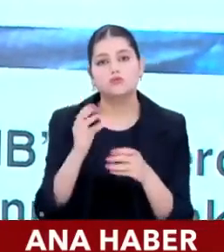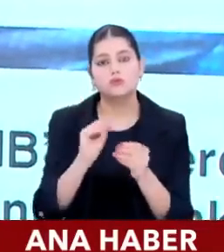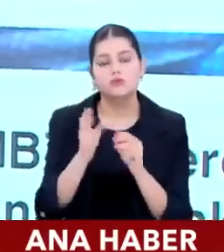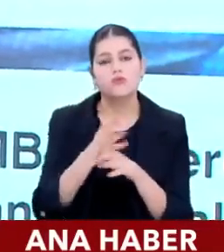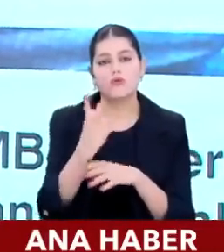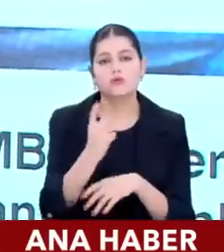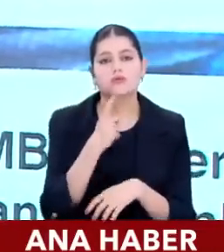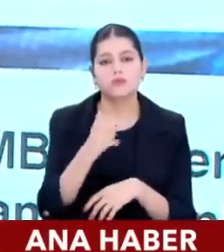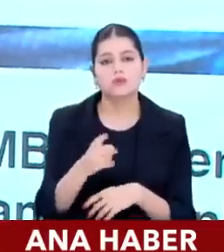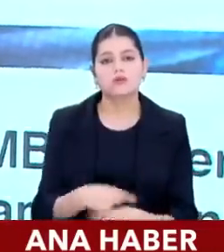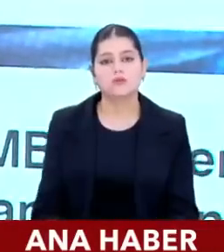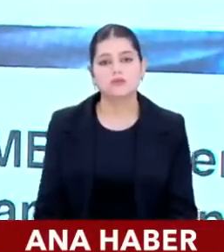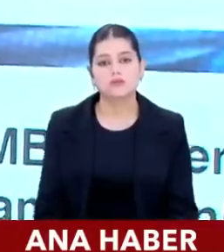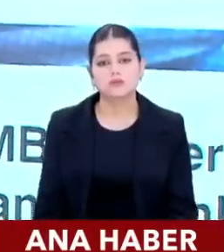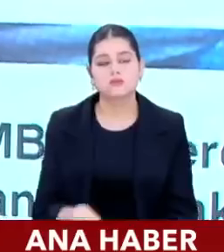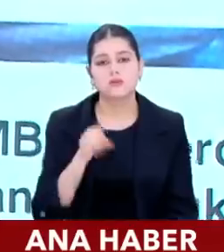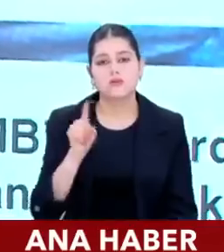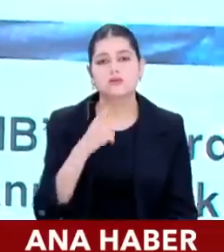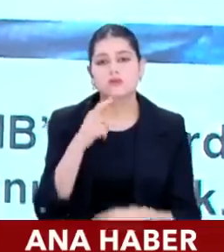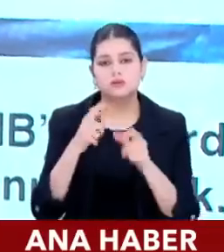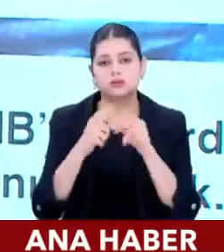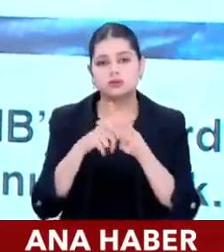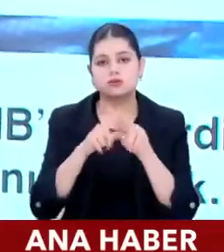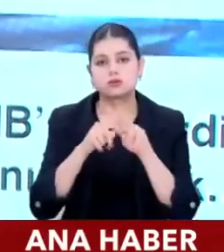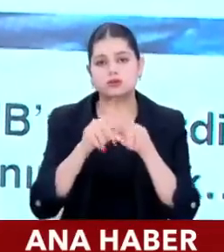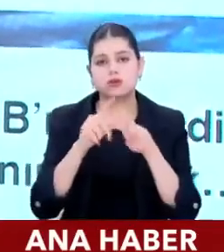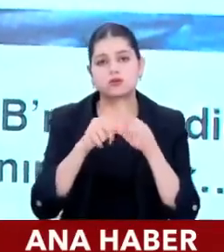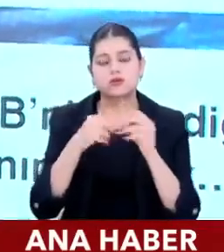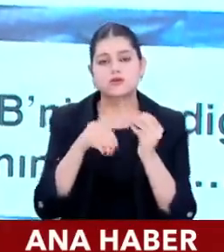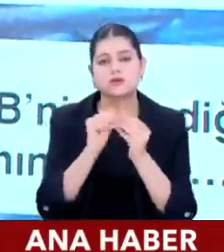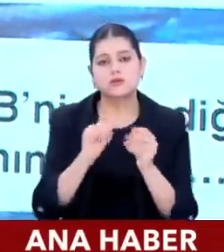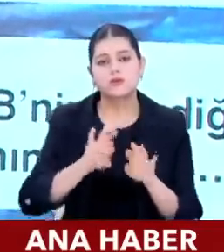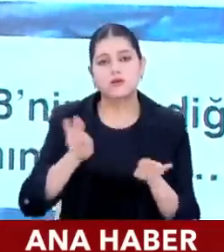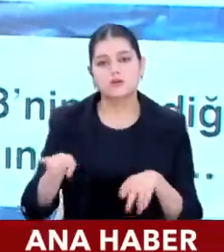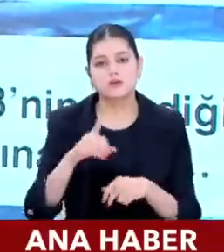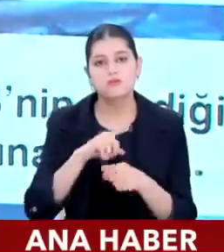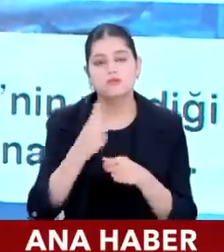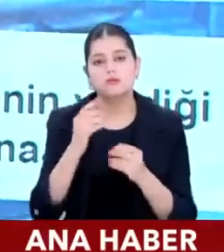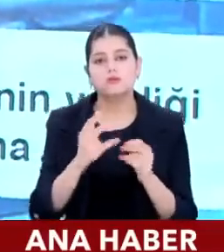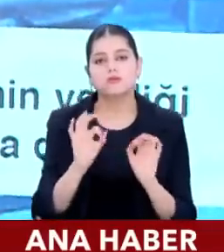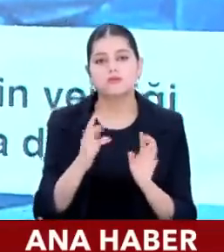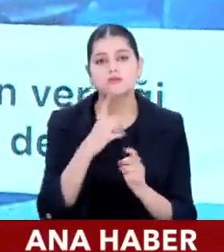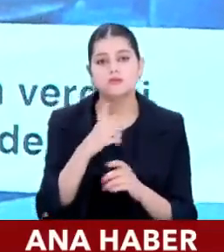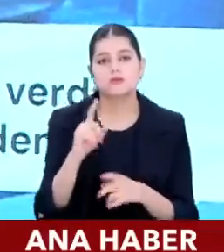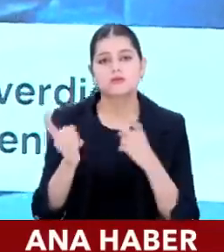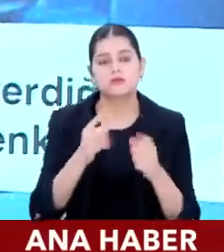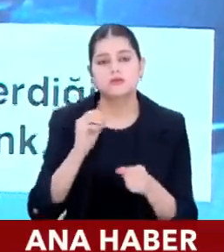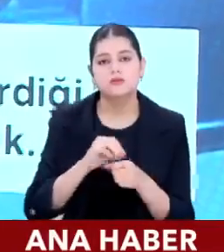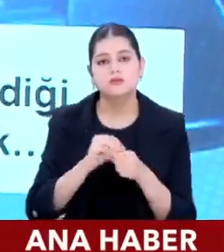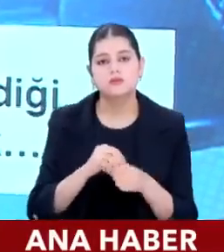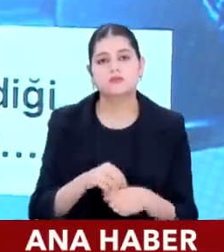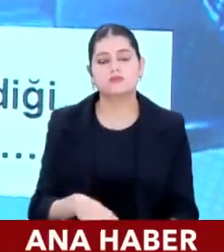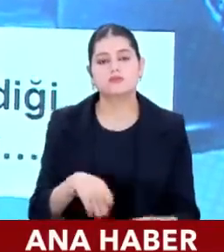olası senaryolardan biri ve onda da seyyanen bir zam ayrı yeten. Artık bunun diğer